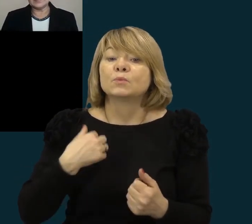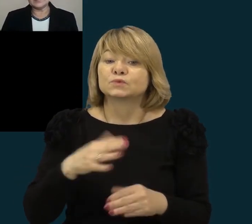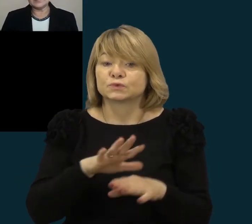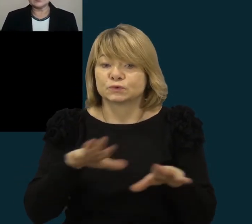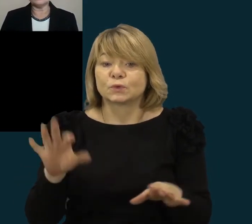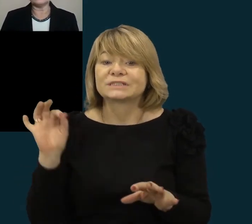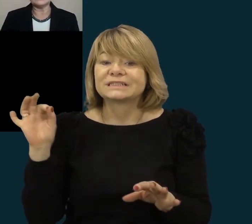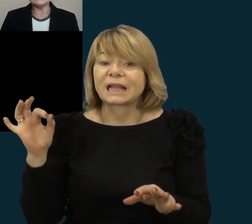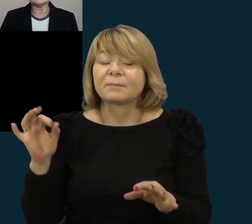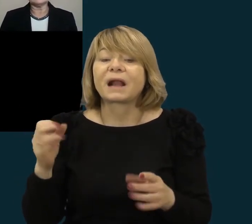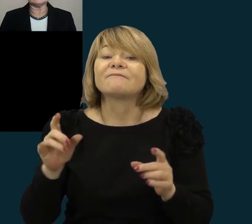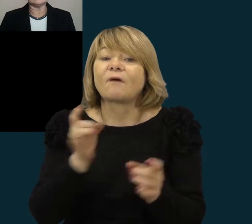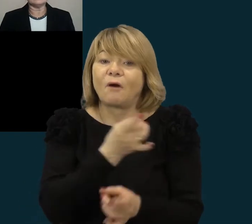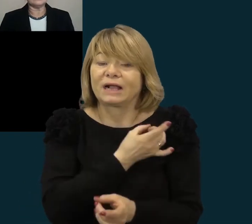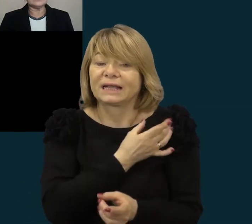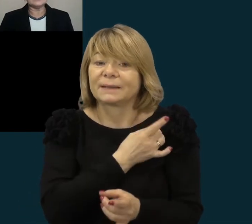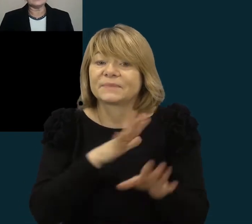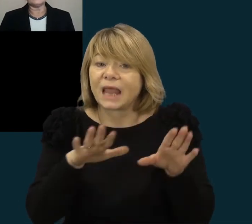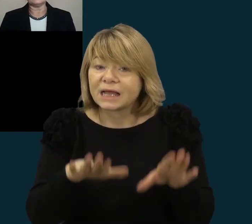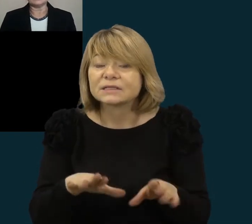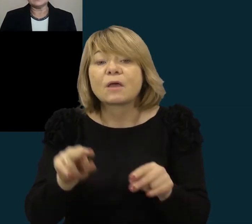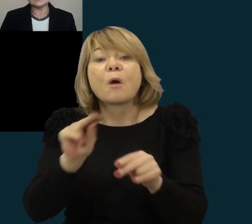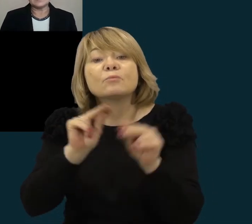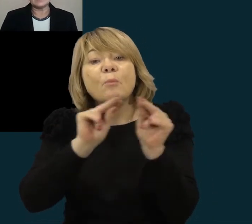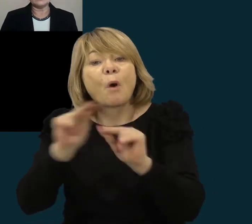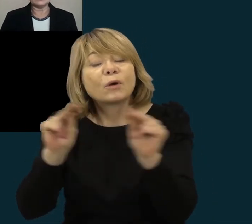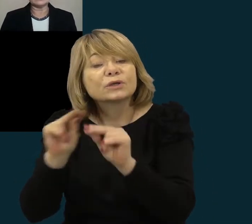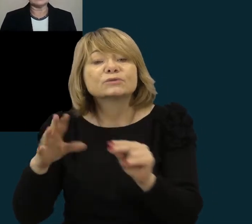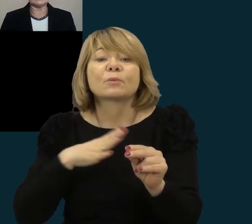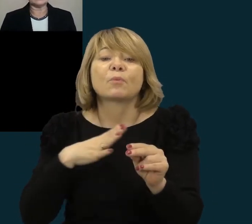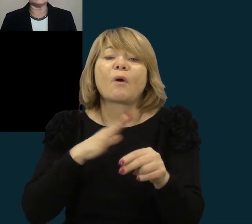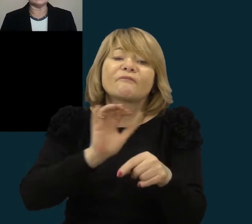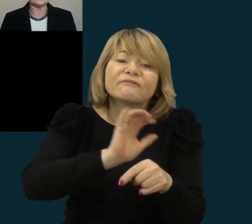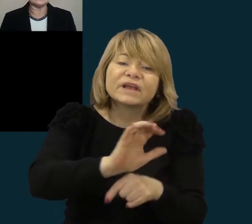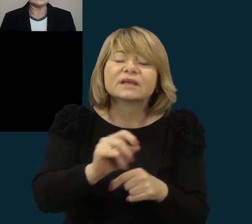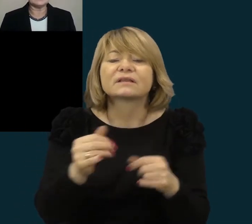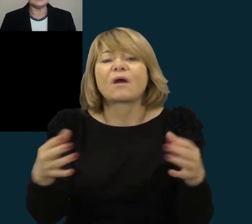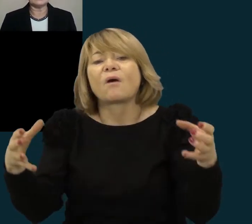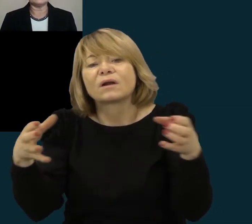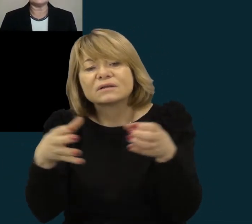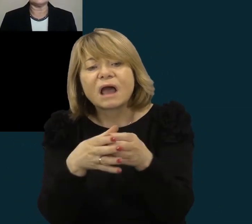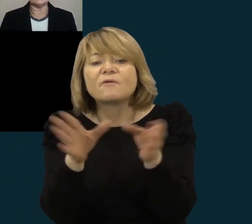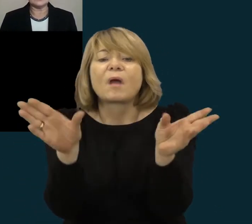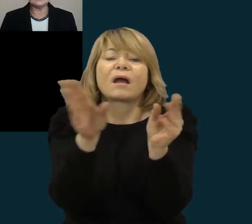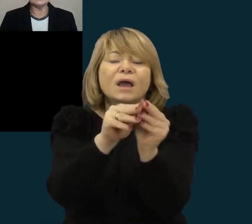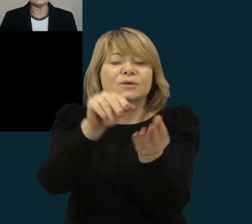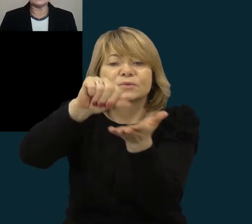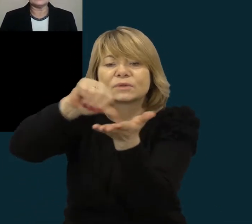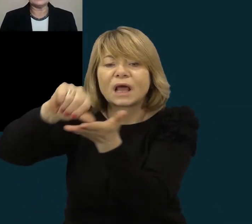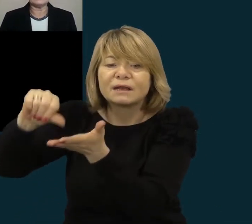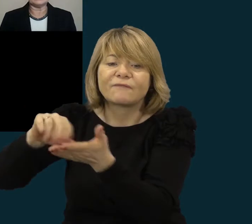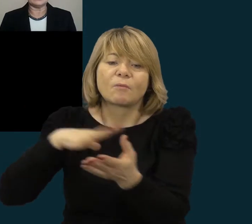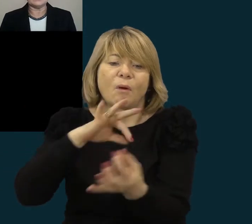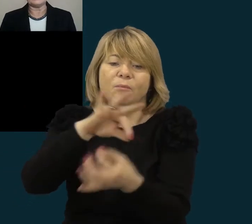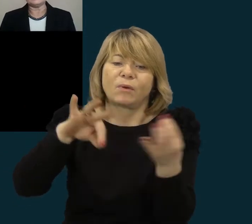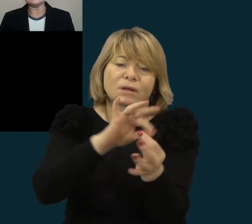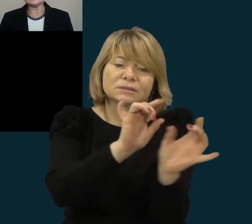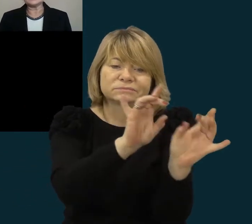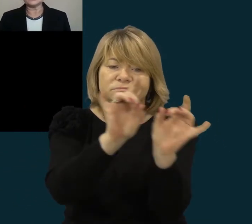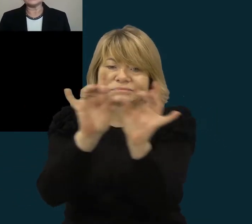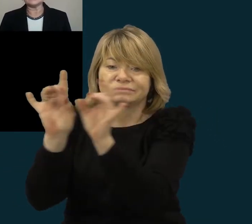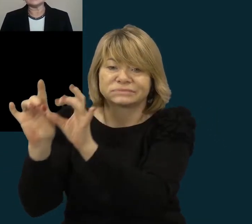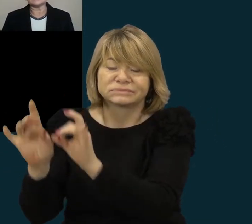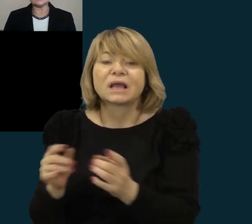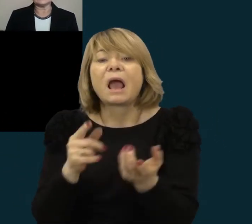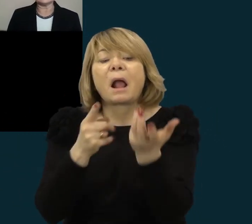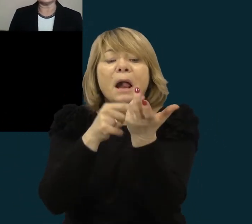gimnazijos moktai vykdė, organizavo ir sumokiniai dalyvavo ne vienoje projektinėje veikoje. Kelias tas